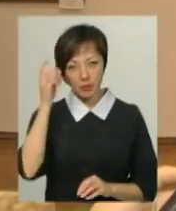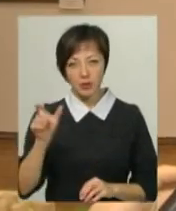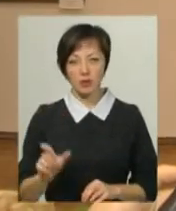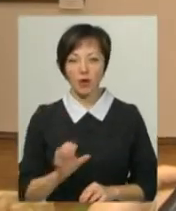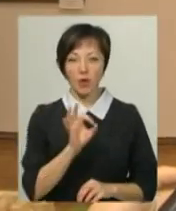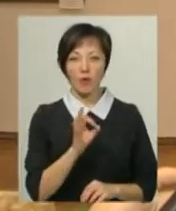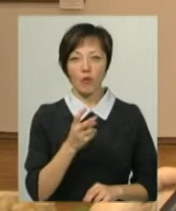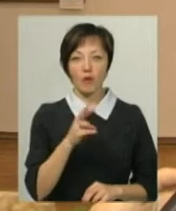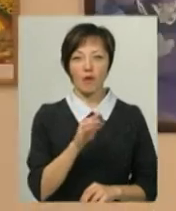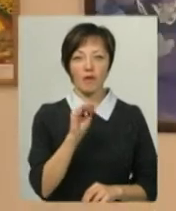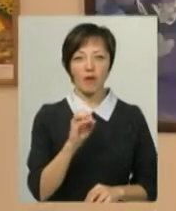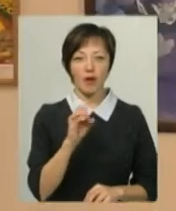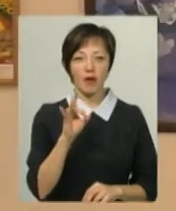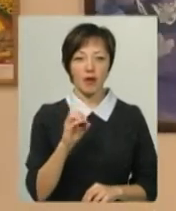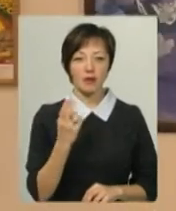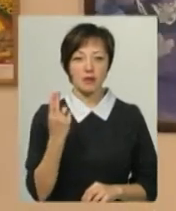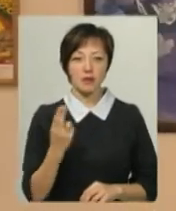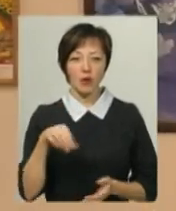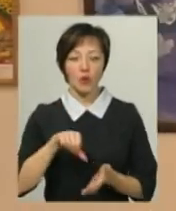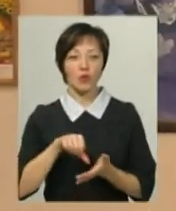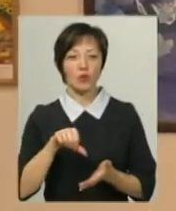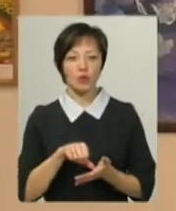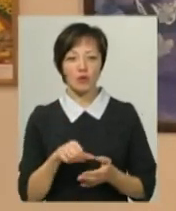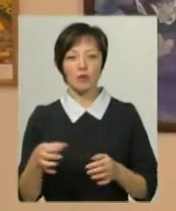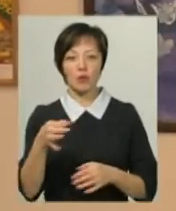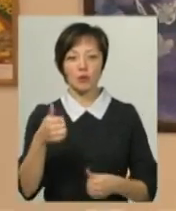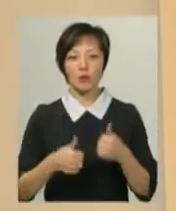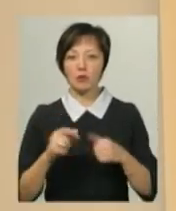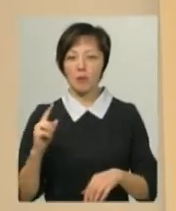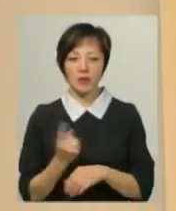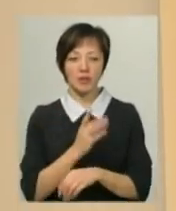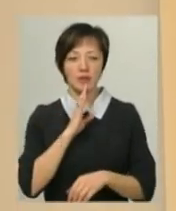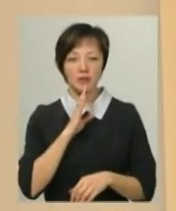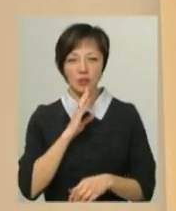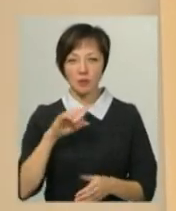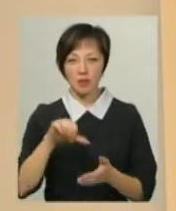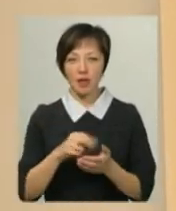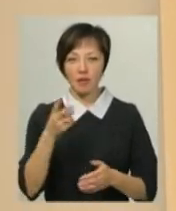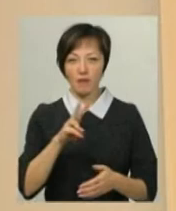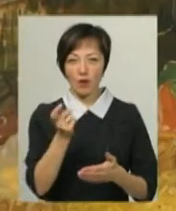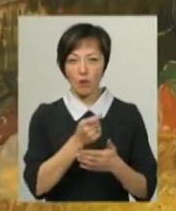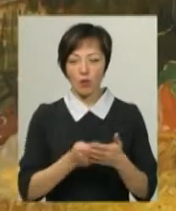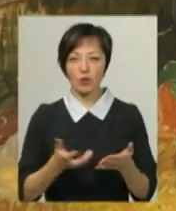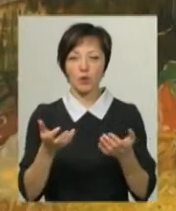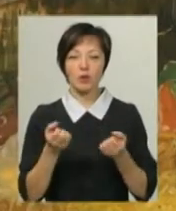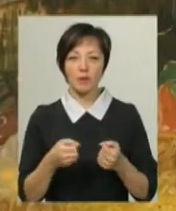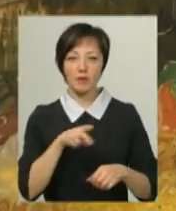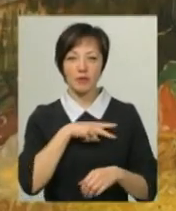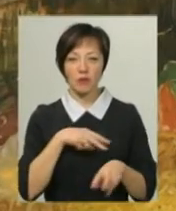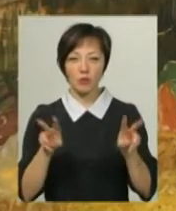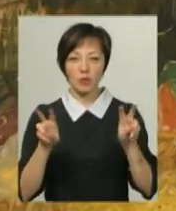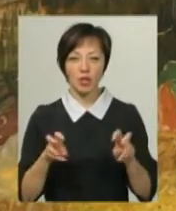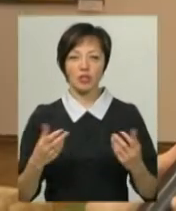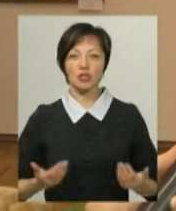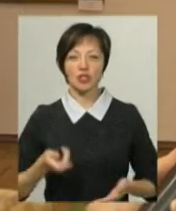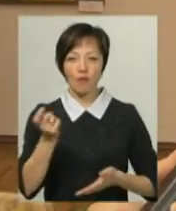Ференц участь в обласному конкурсі імені Людмили та Миколи Мазурів брала вперше. Дівчина представила дві роботи і отримала відзнаку у номінації